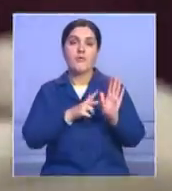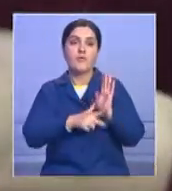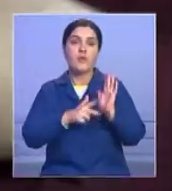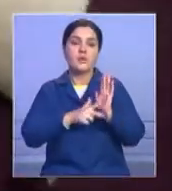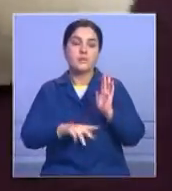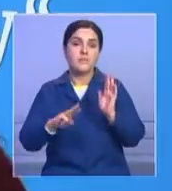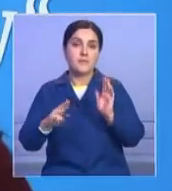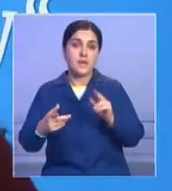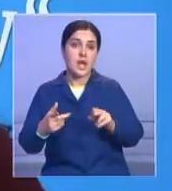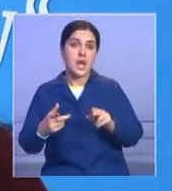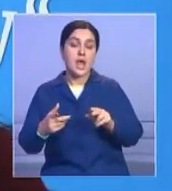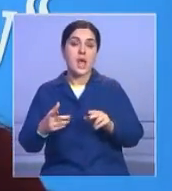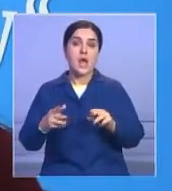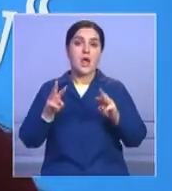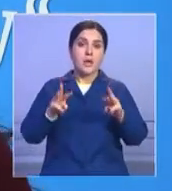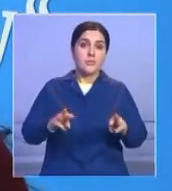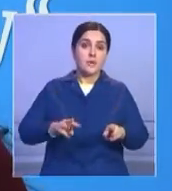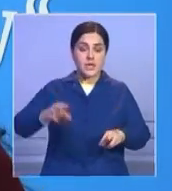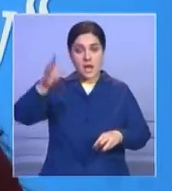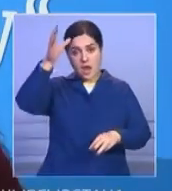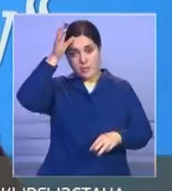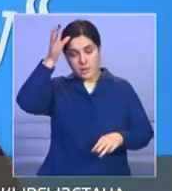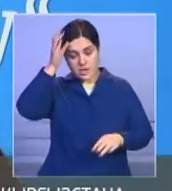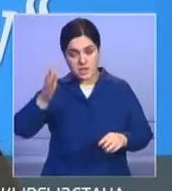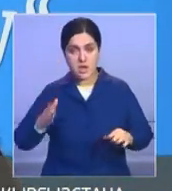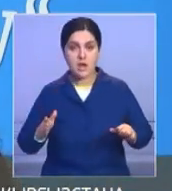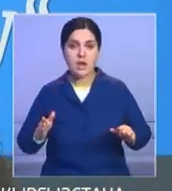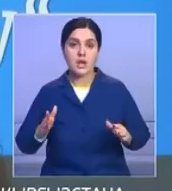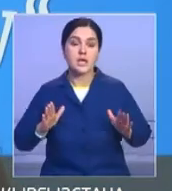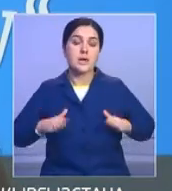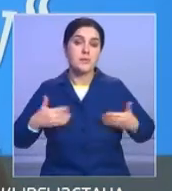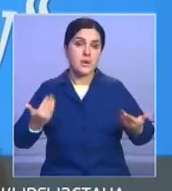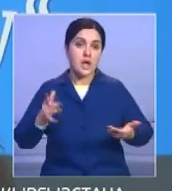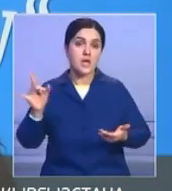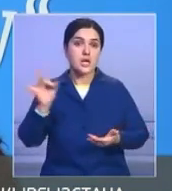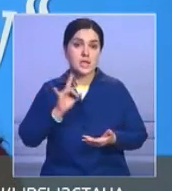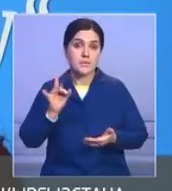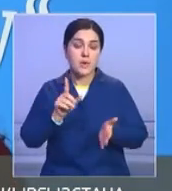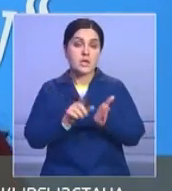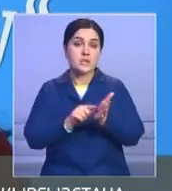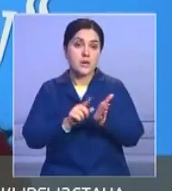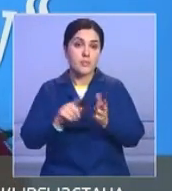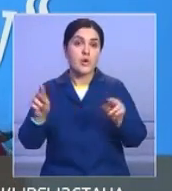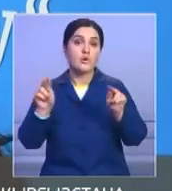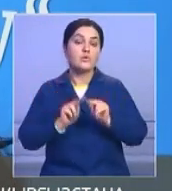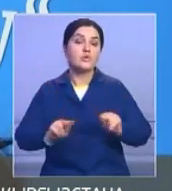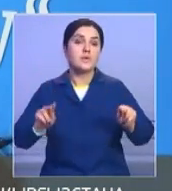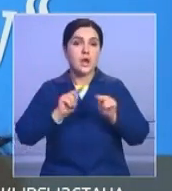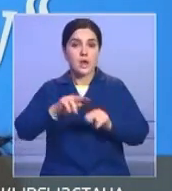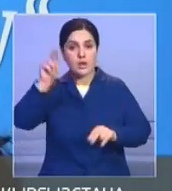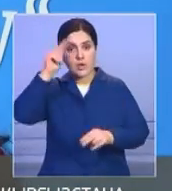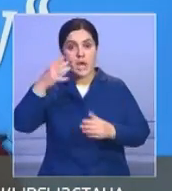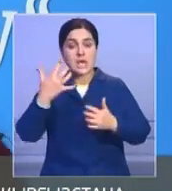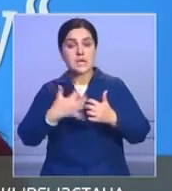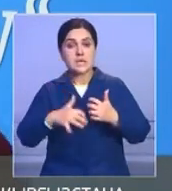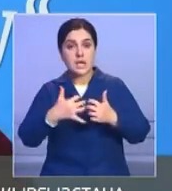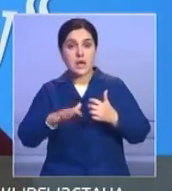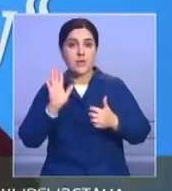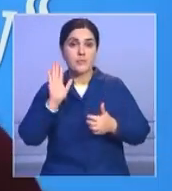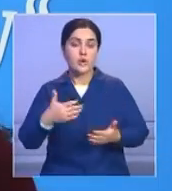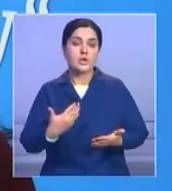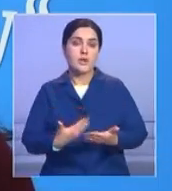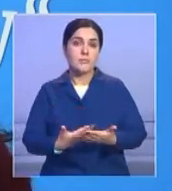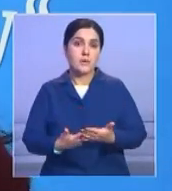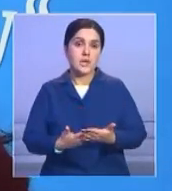предложению Минобразования и науки, размер стипендий будущего учителя, обучающегося в среднем учебном заведении, составит